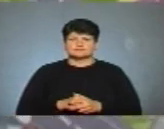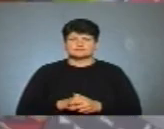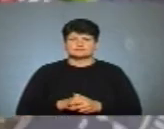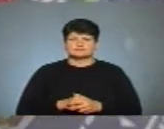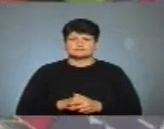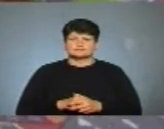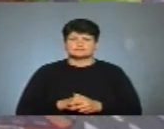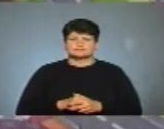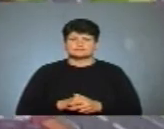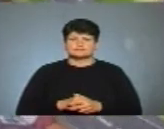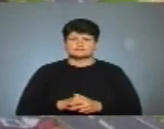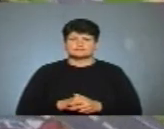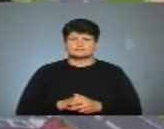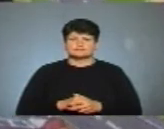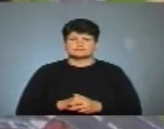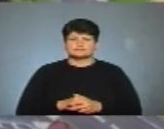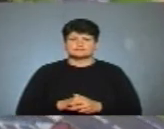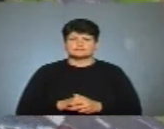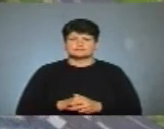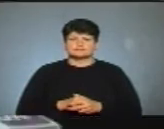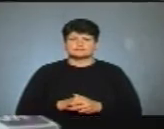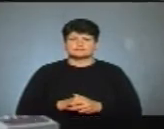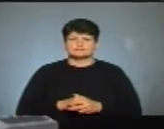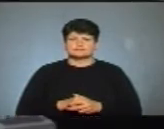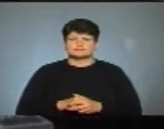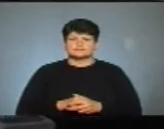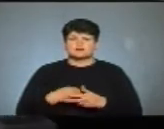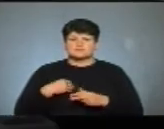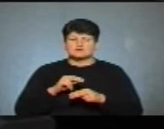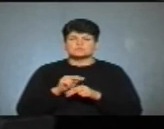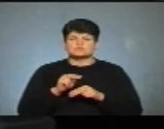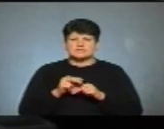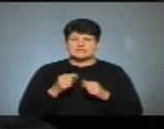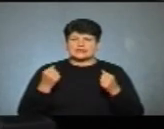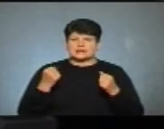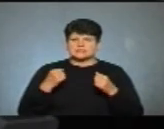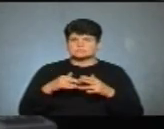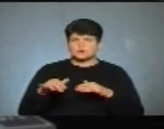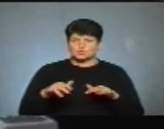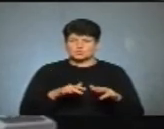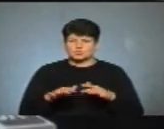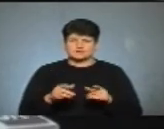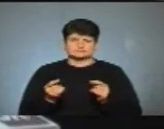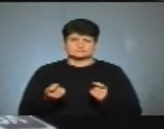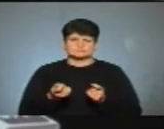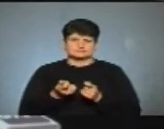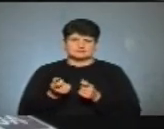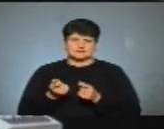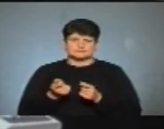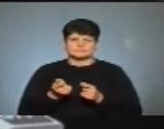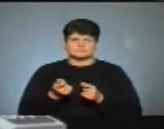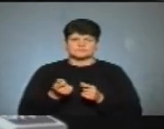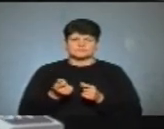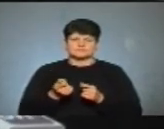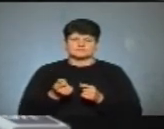раз, два, три, чотири. Ми вивчаємо ритмічні рухи, невеличкі, каже, поспівки,